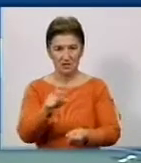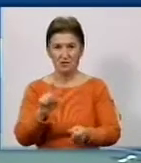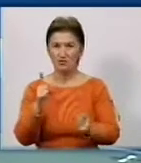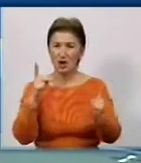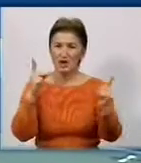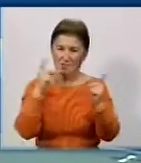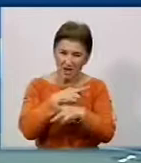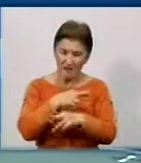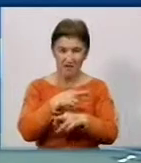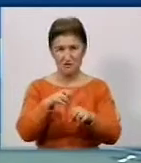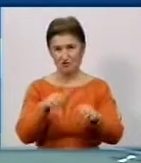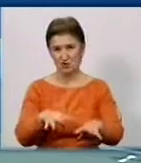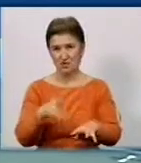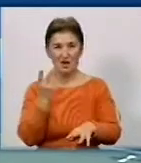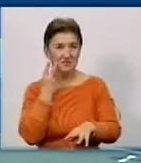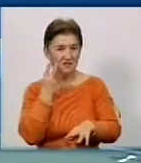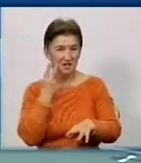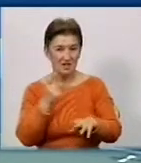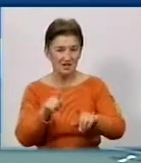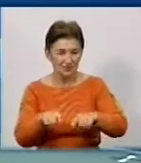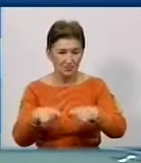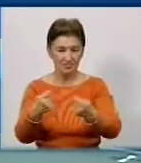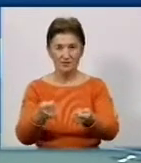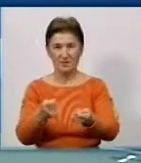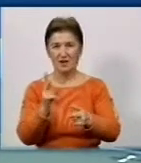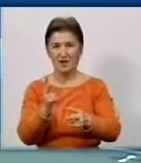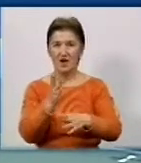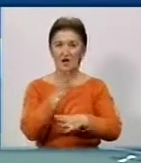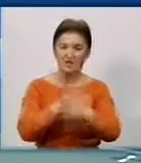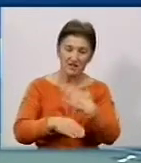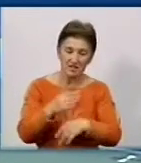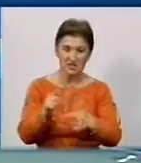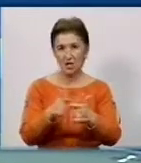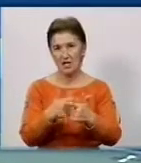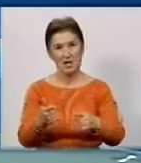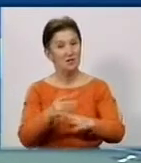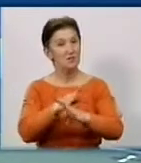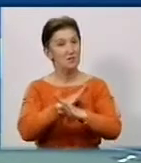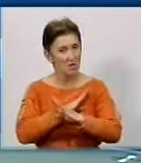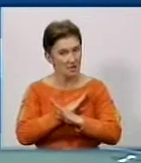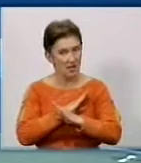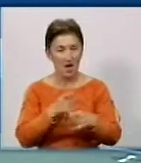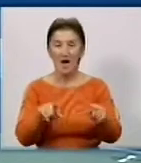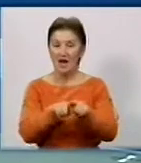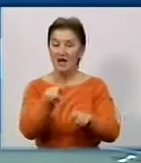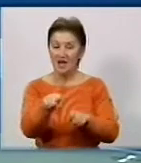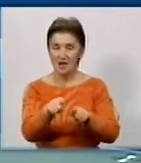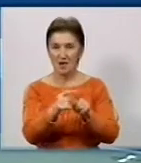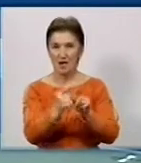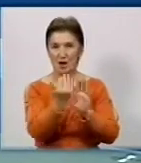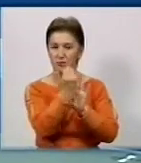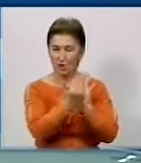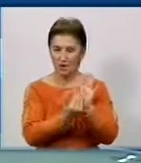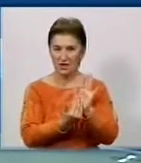инфаркт и так далее, оно приводит к инвалидности, а может быть даже и к смерти. Поэтому вот такая программа, она пилотная для нашей